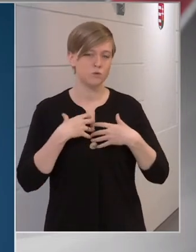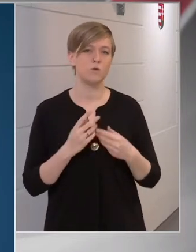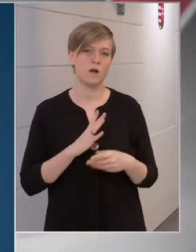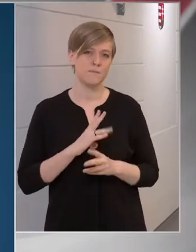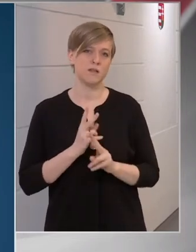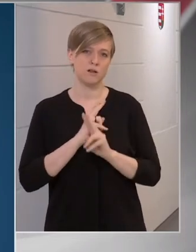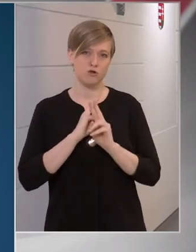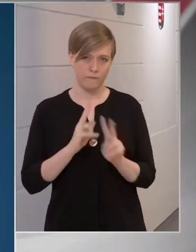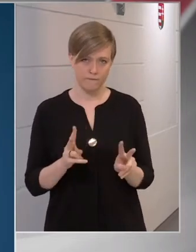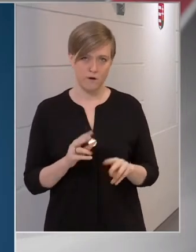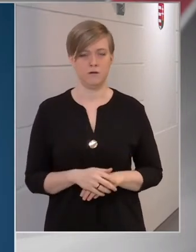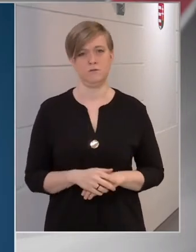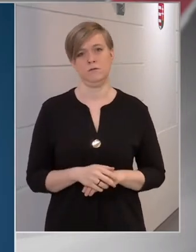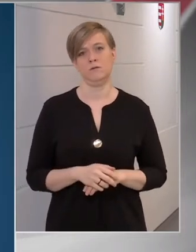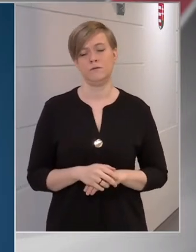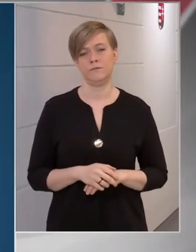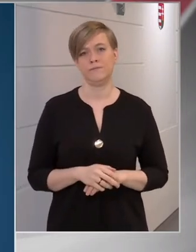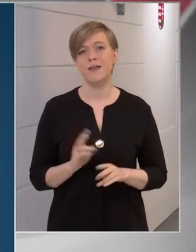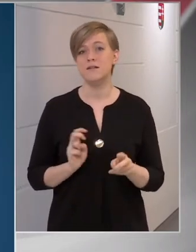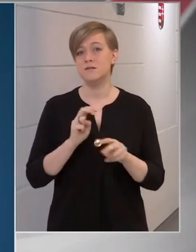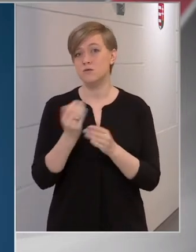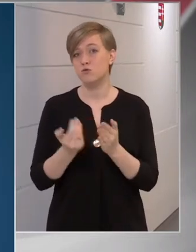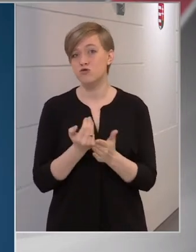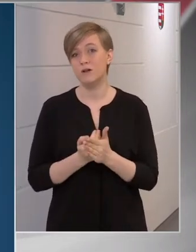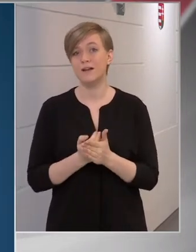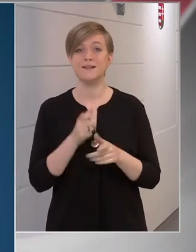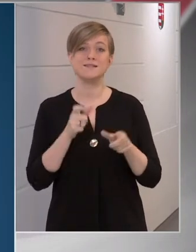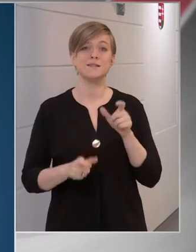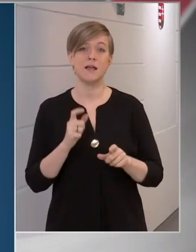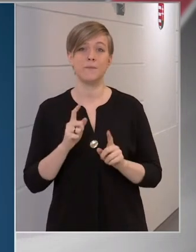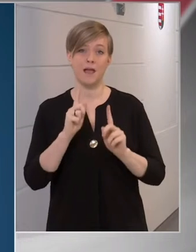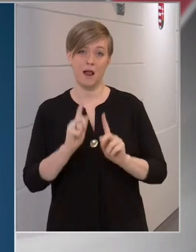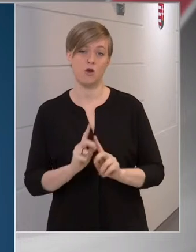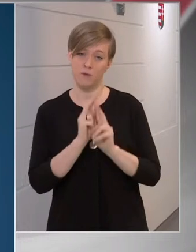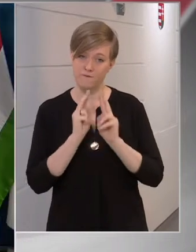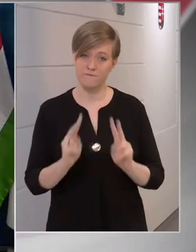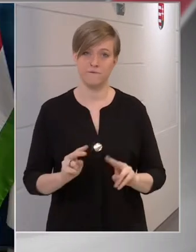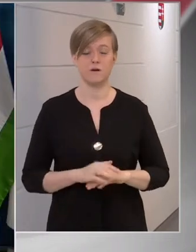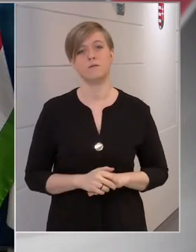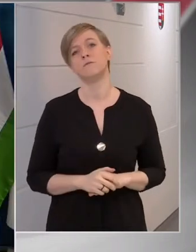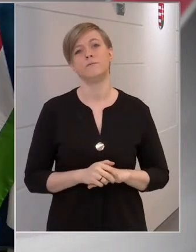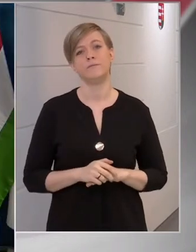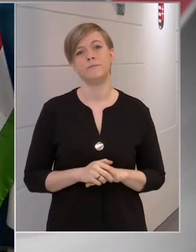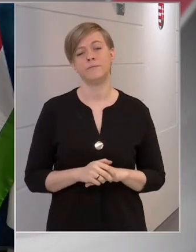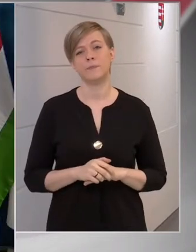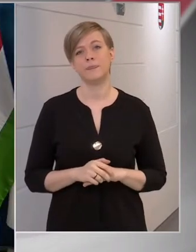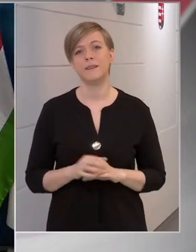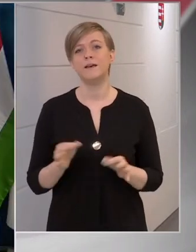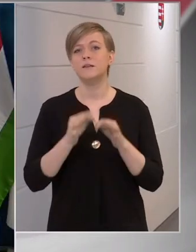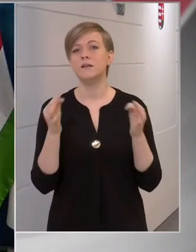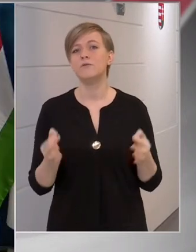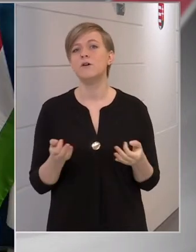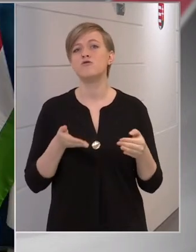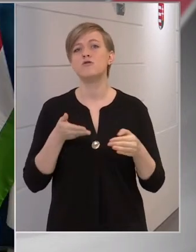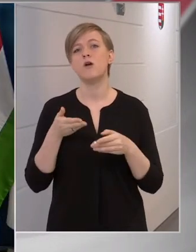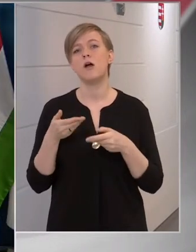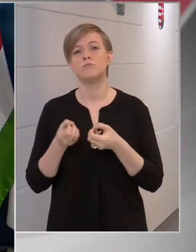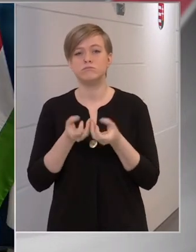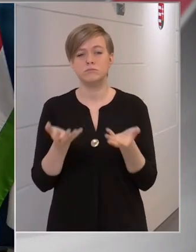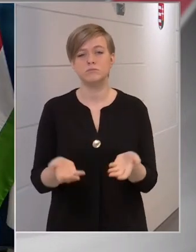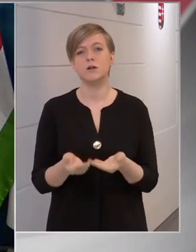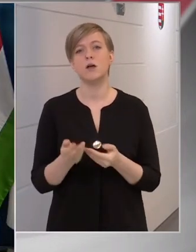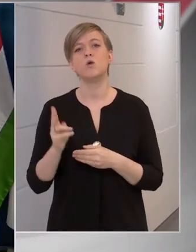és ehhez szükséges személyi állomány is biztosított. Nyilvánosságra hozzák el az uniós